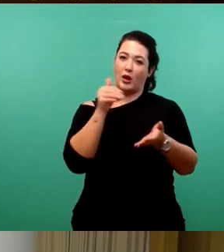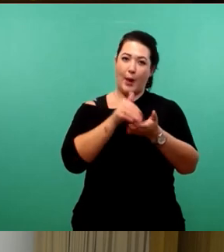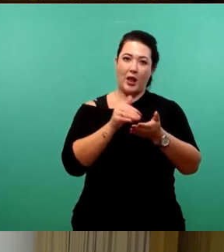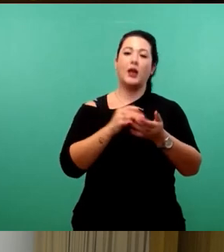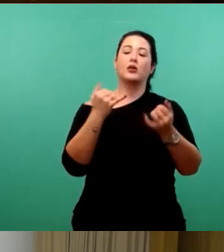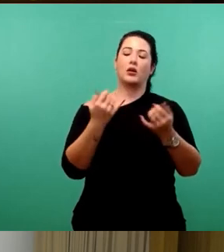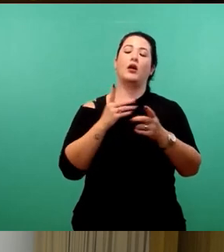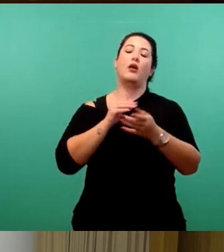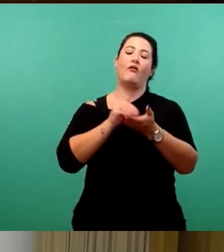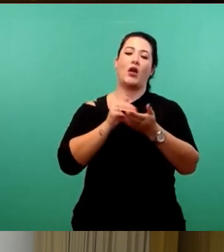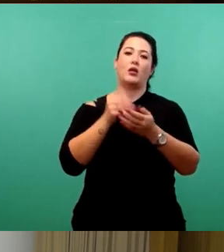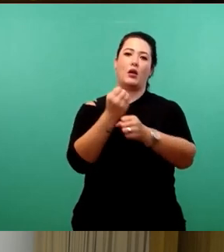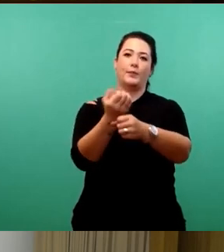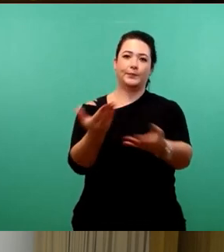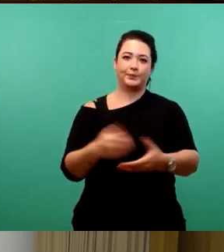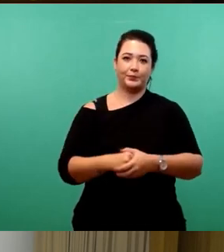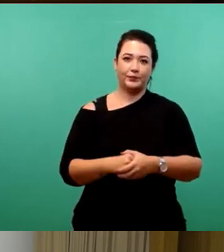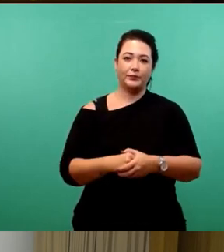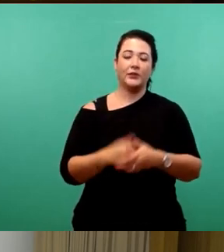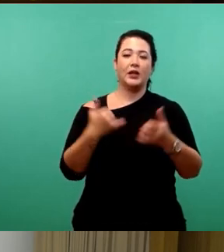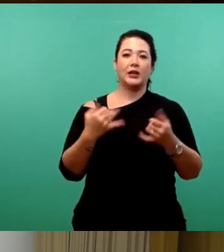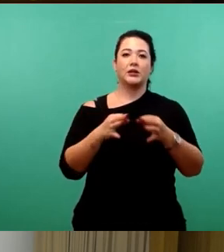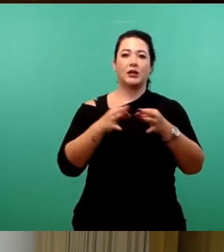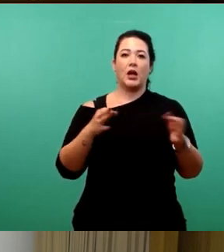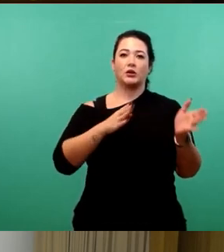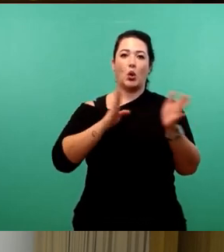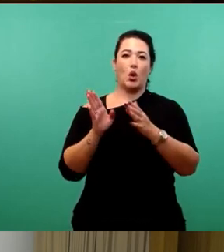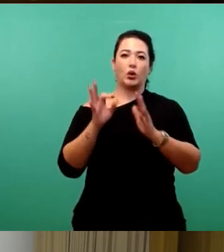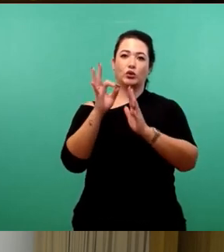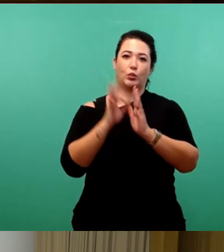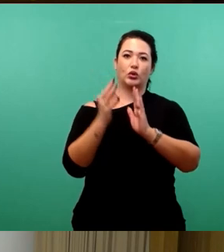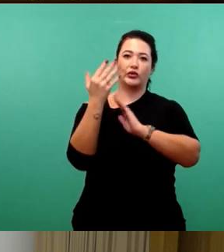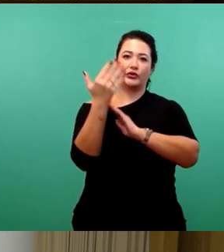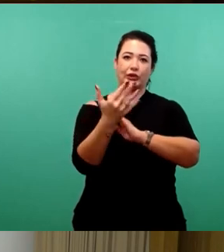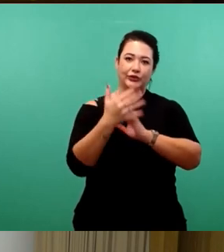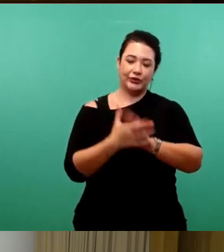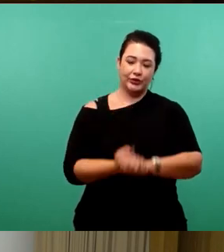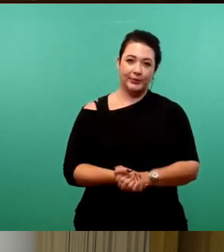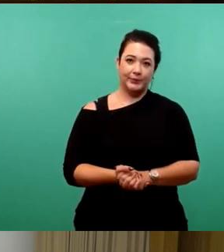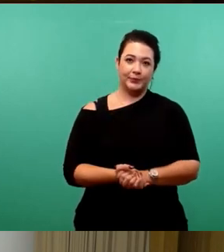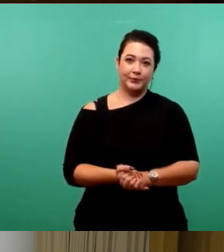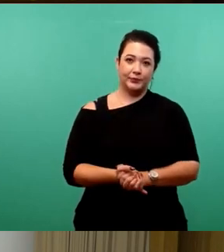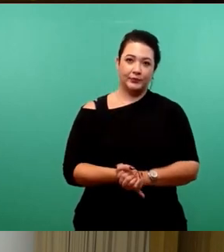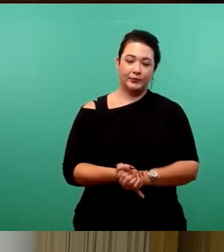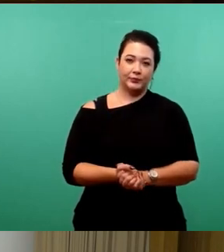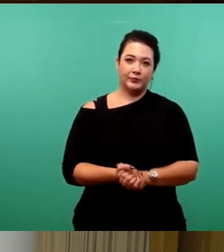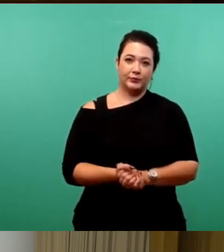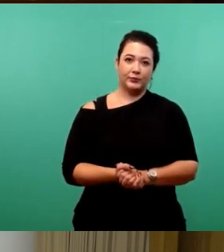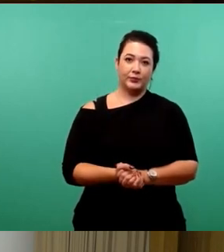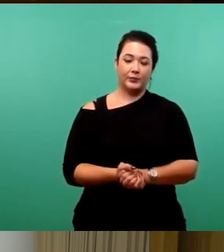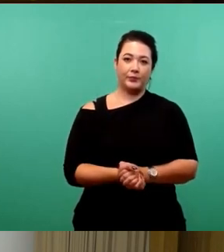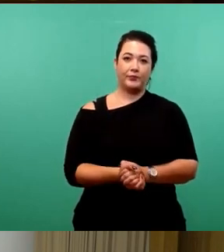Ich darf den Tagesordnungspunkt 5, Wahl der